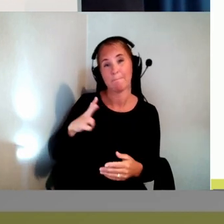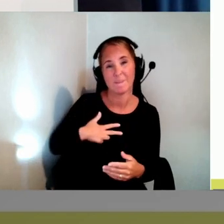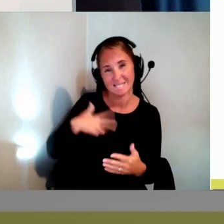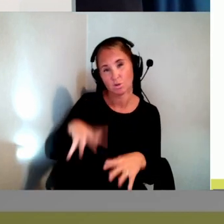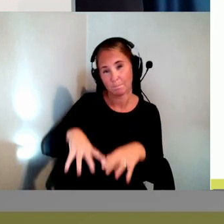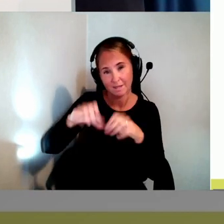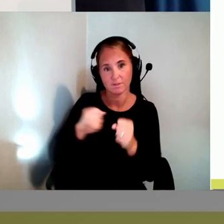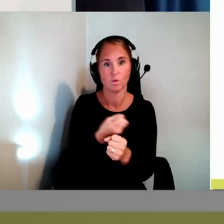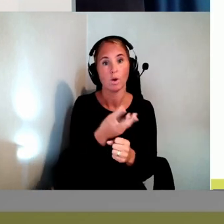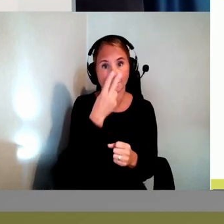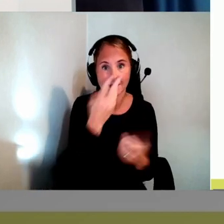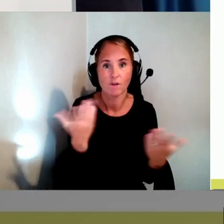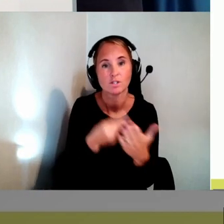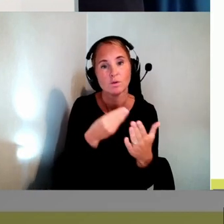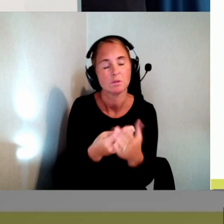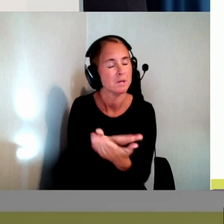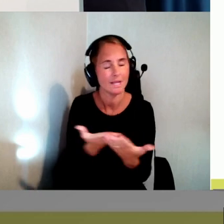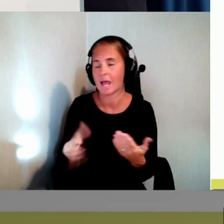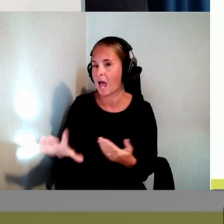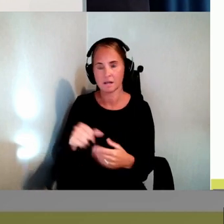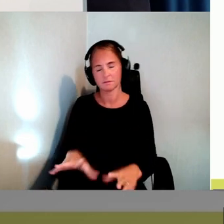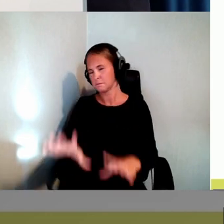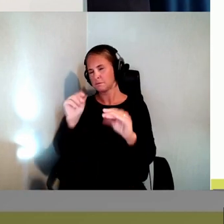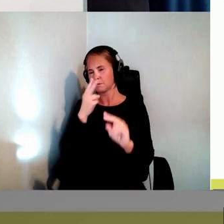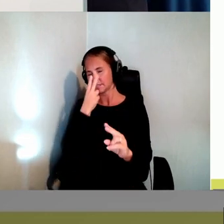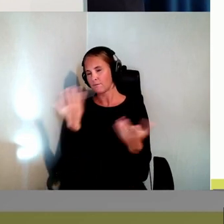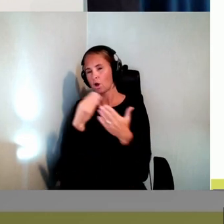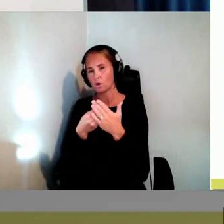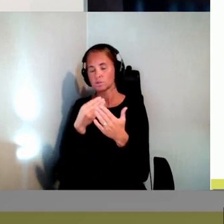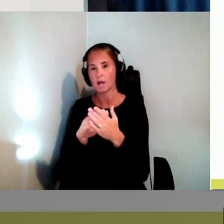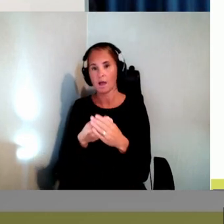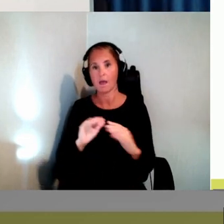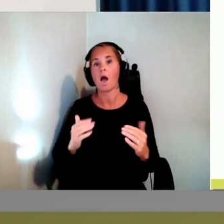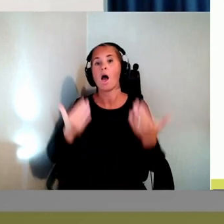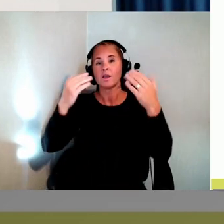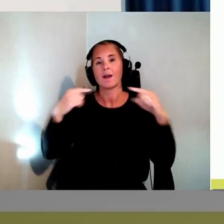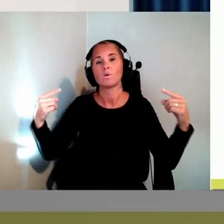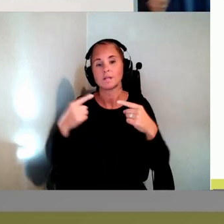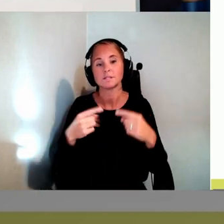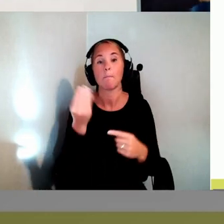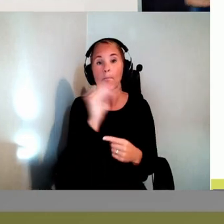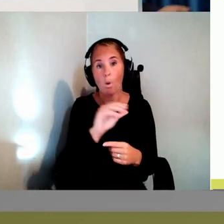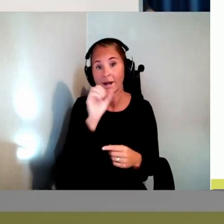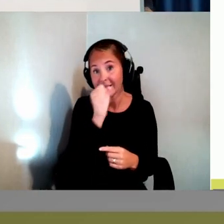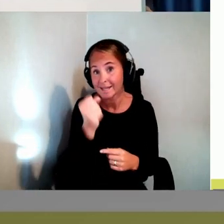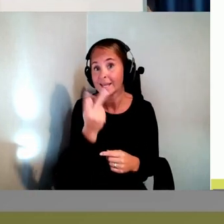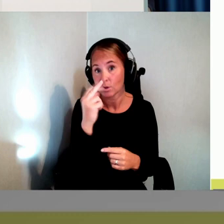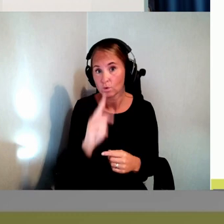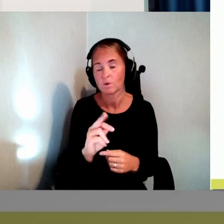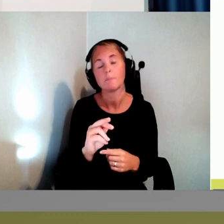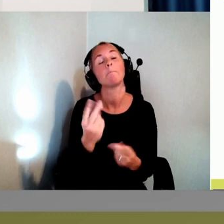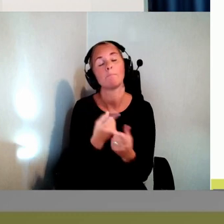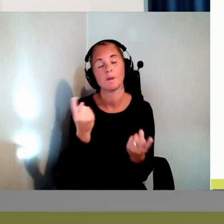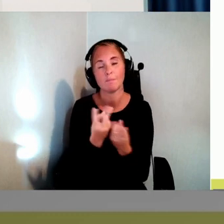kostar. Men inte alla. Om vi bara ökar på kontrasten lite grann. Så står det 99 kronor där. Och då ökar chansen att folk